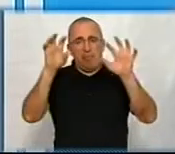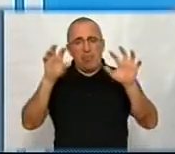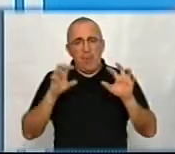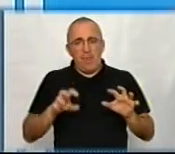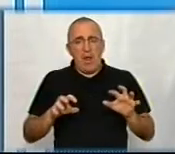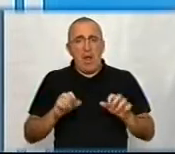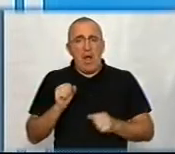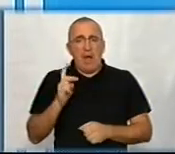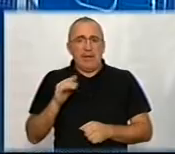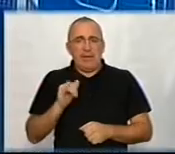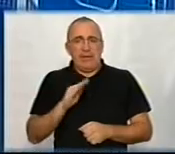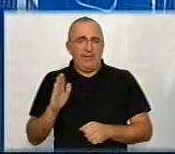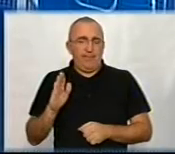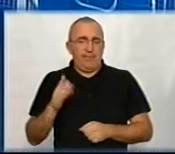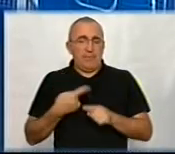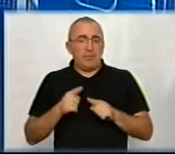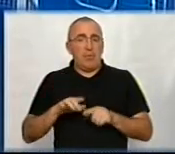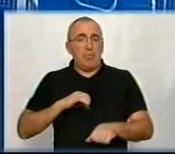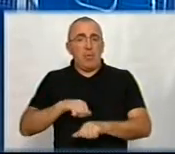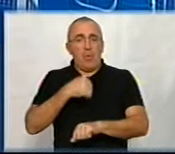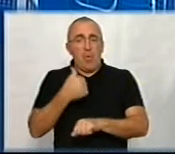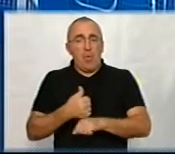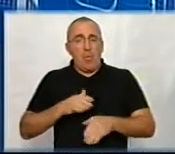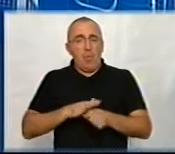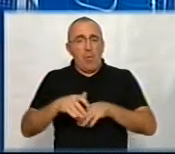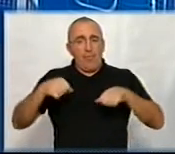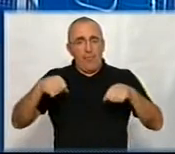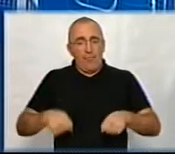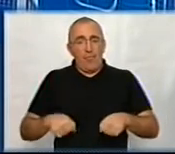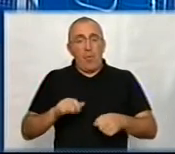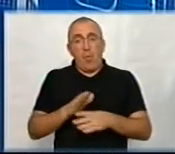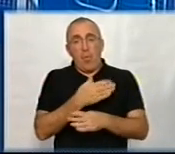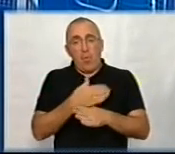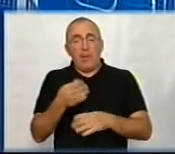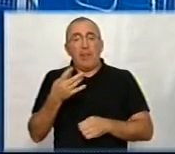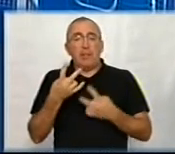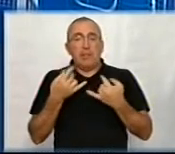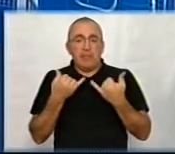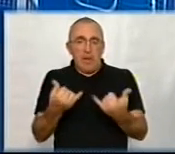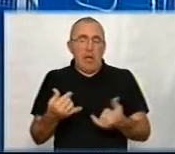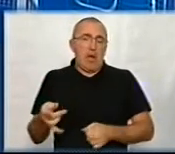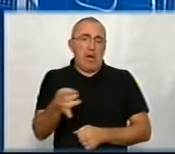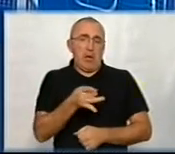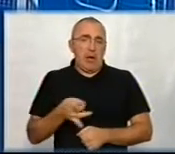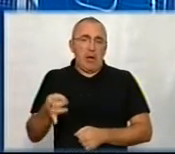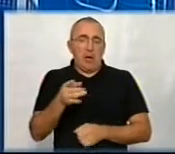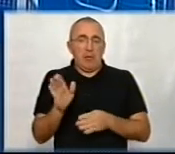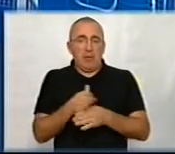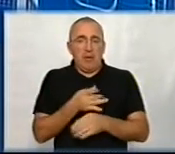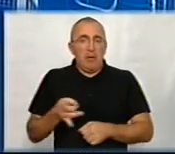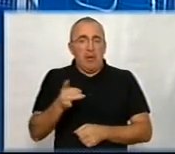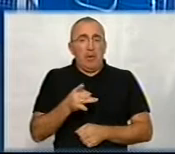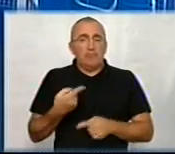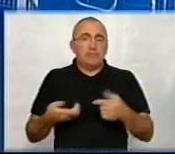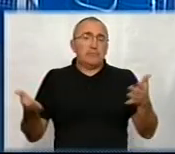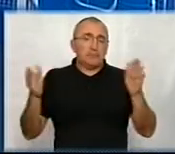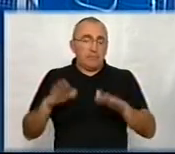Власне, це були головні повноваження і головне, для чого ділилися на райони, для чого районний поділ, в принципі,